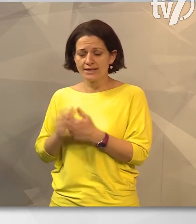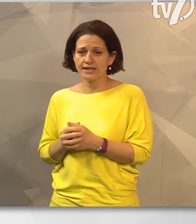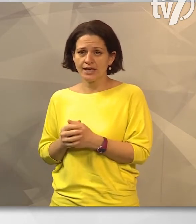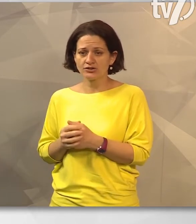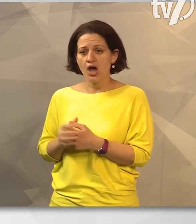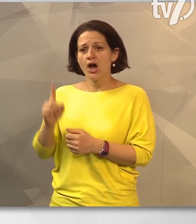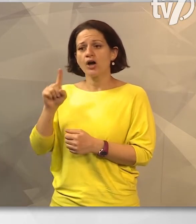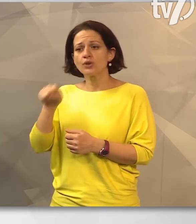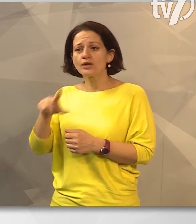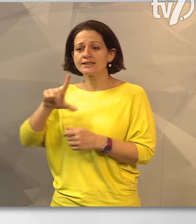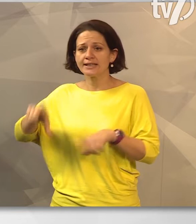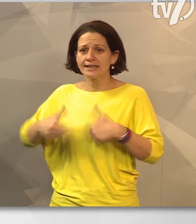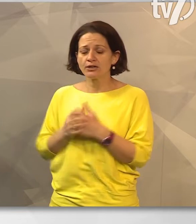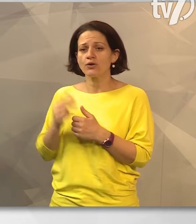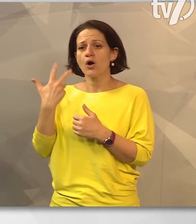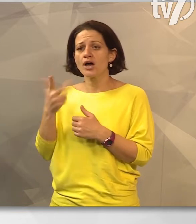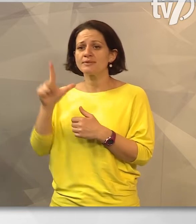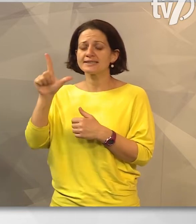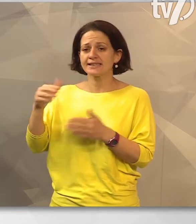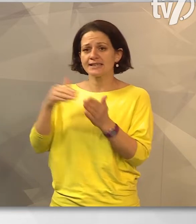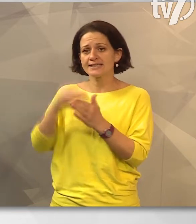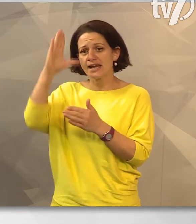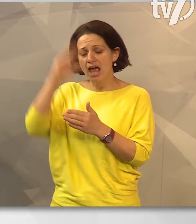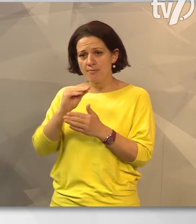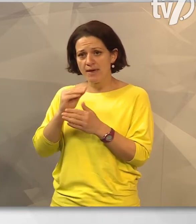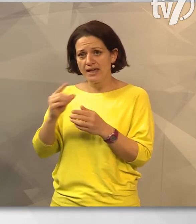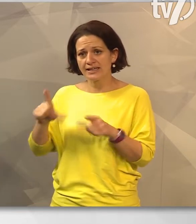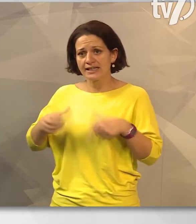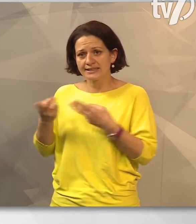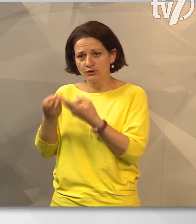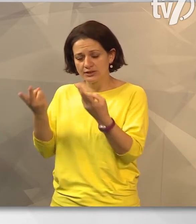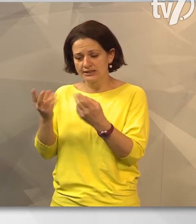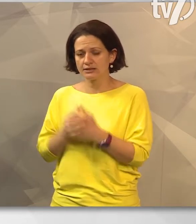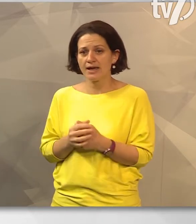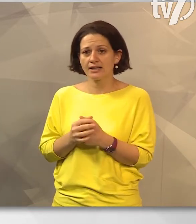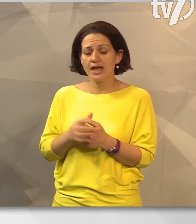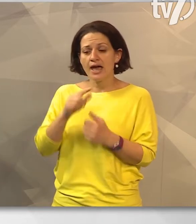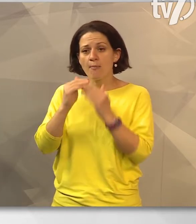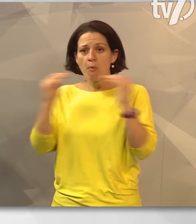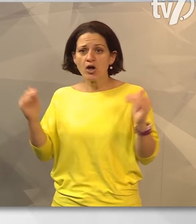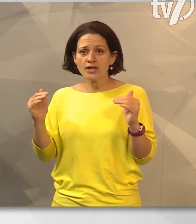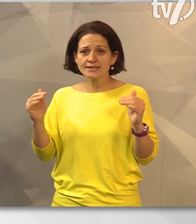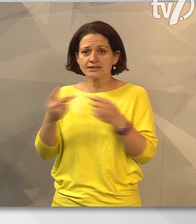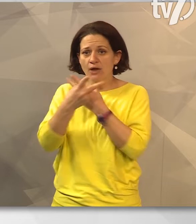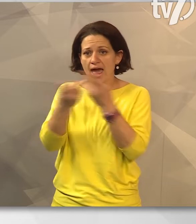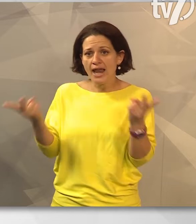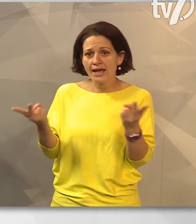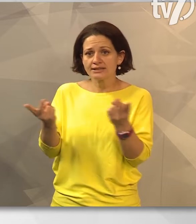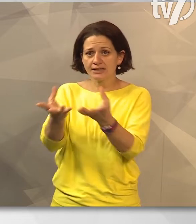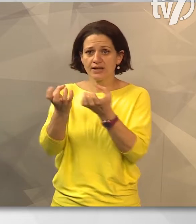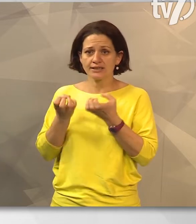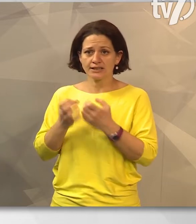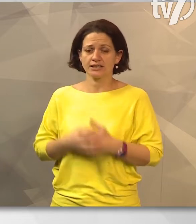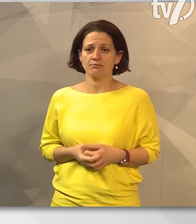beruházással a járásban élő 32 ezer ember életét könnyítik meg, akik ezentúl magas szintű ellátást